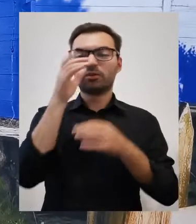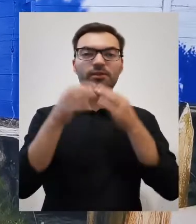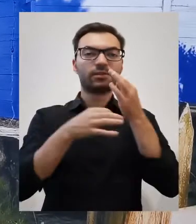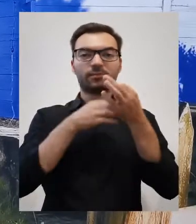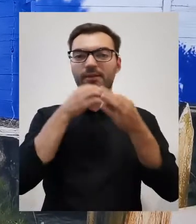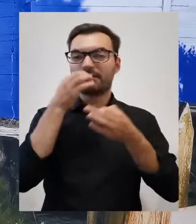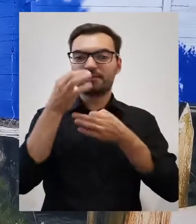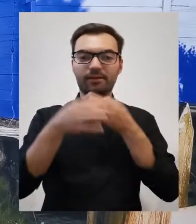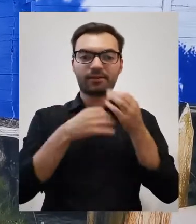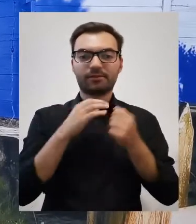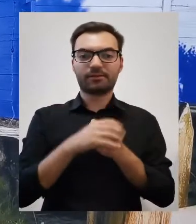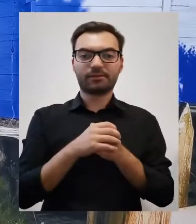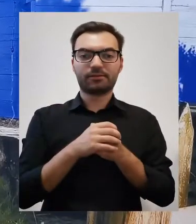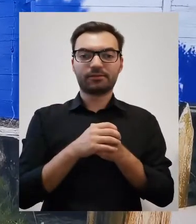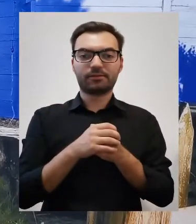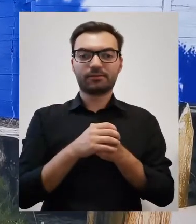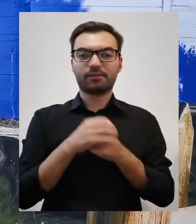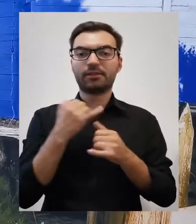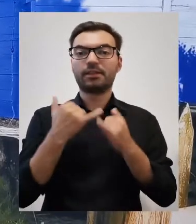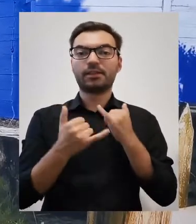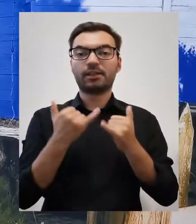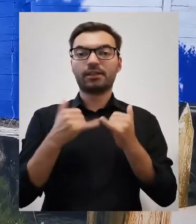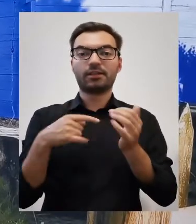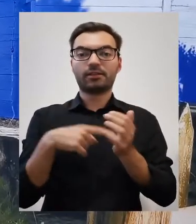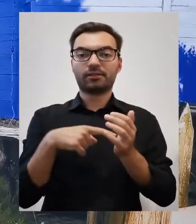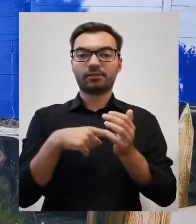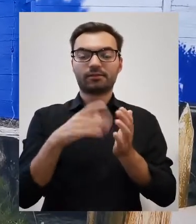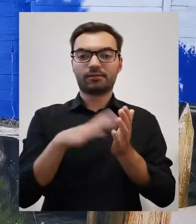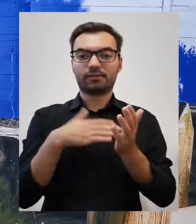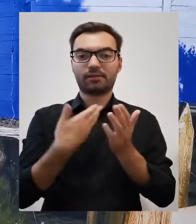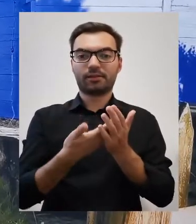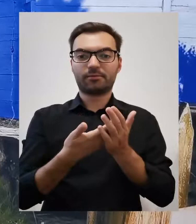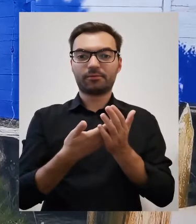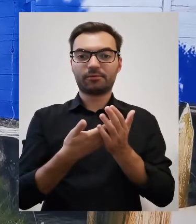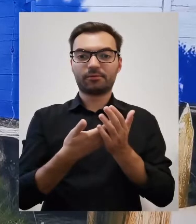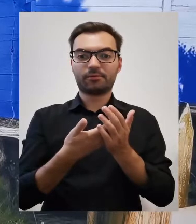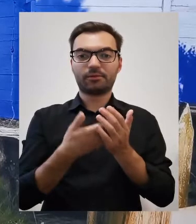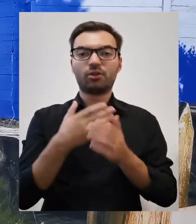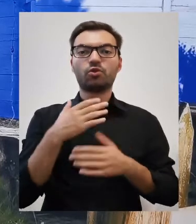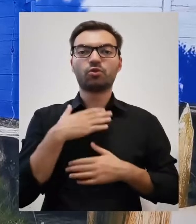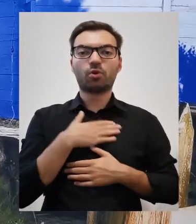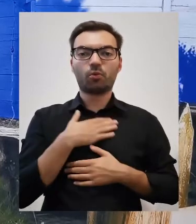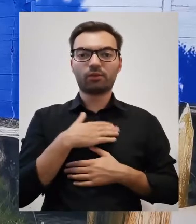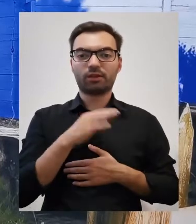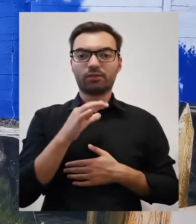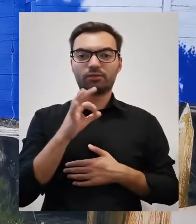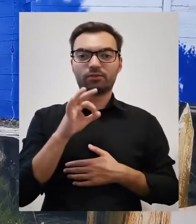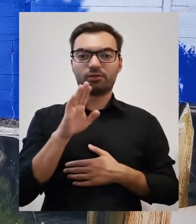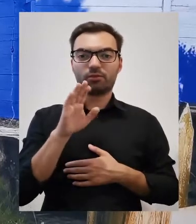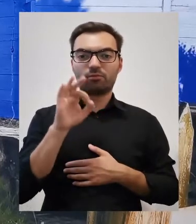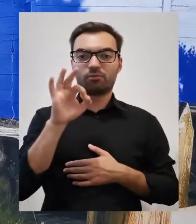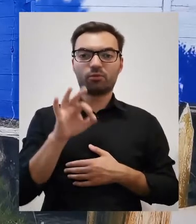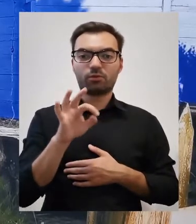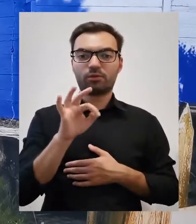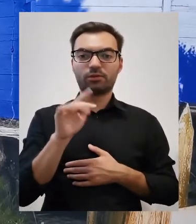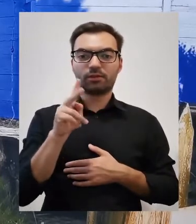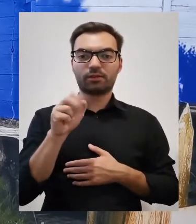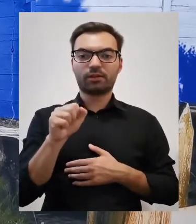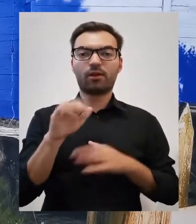ludzie śpiewają, a jeżeli to jest na przykład Sobótka, czyli